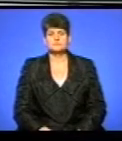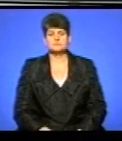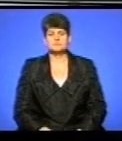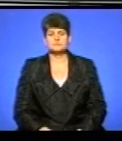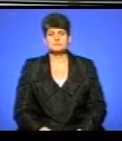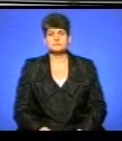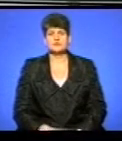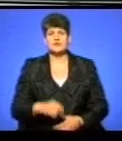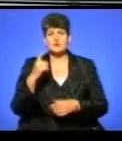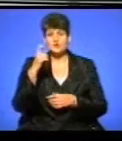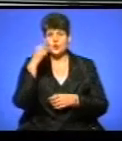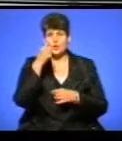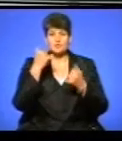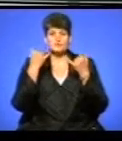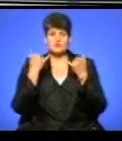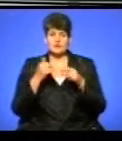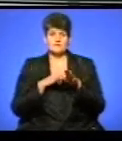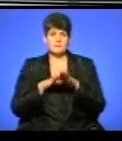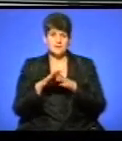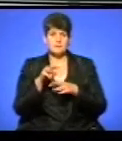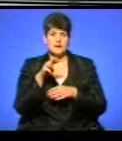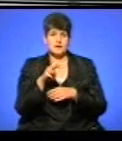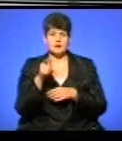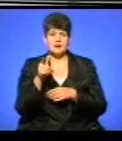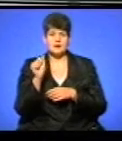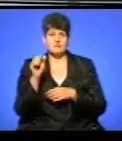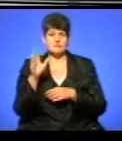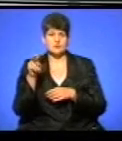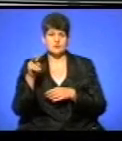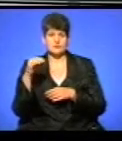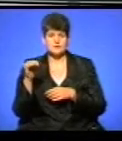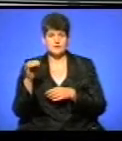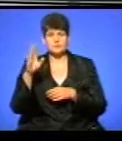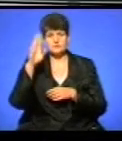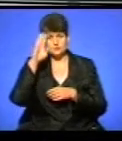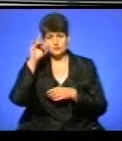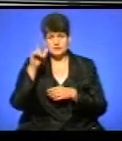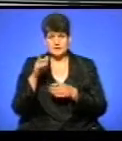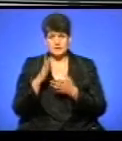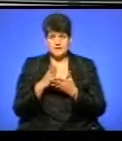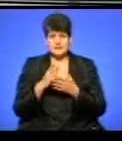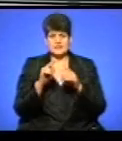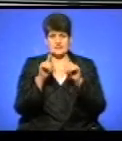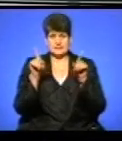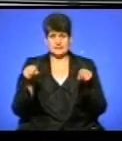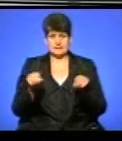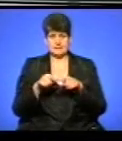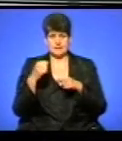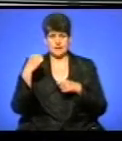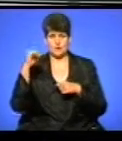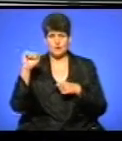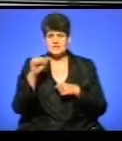100 років сьогодні виповнилося Михайлу Гавловському. Чоловік має сертифікат-рекорд найстаршого тернополянина.